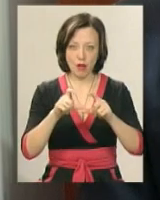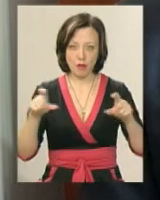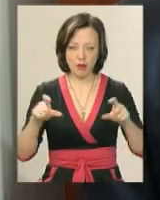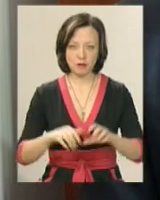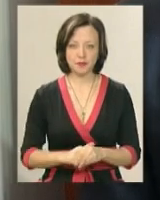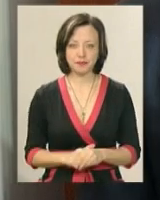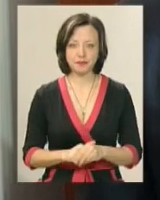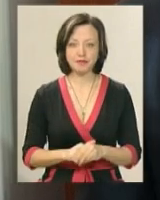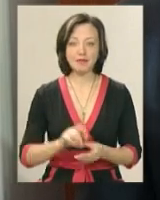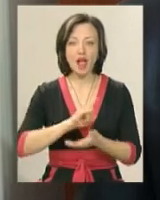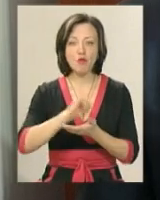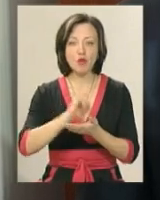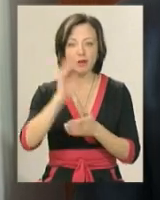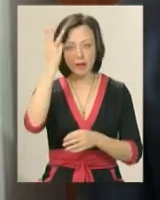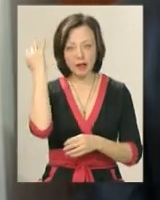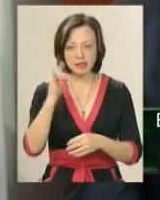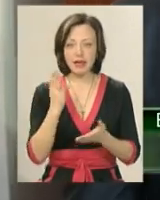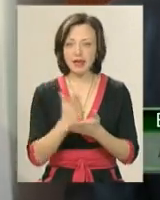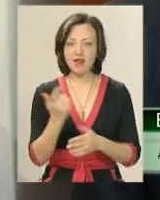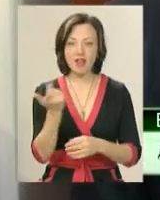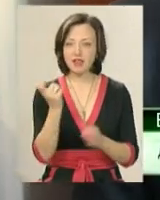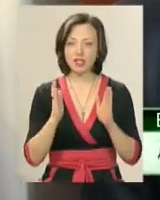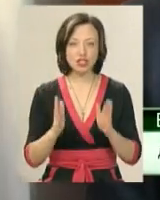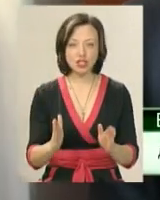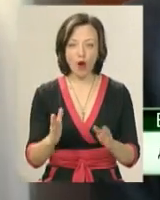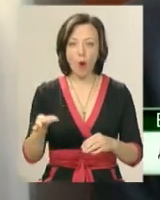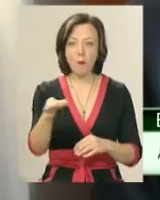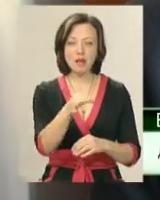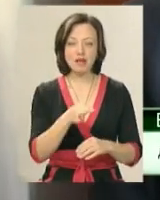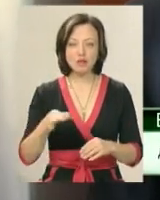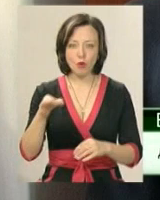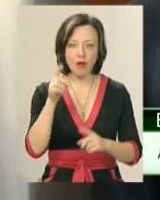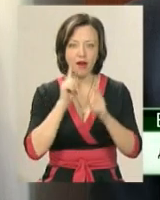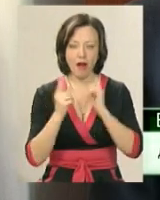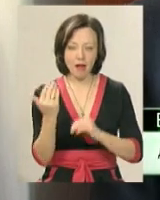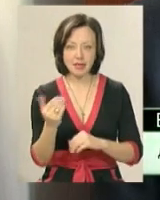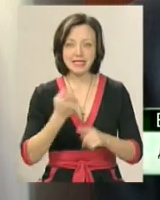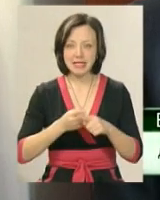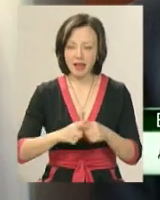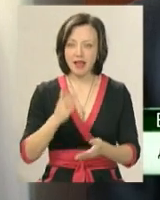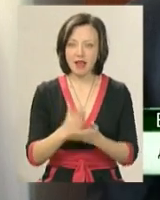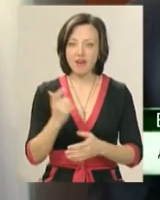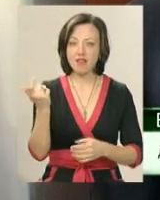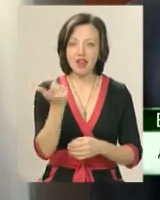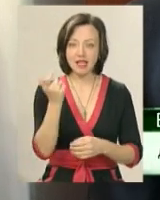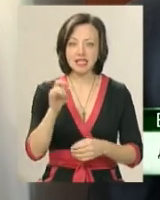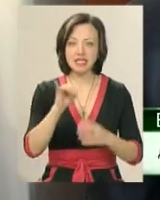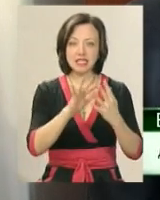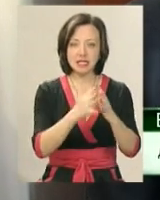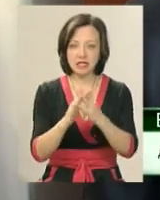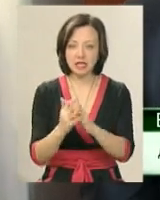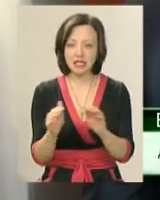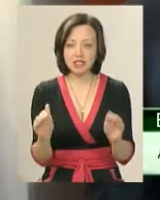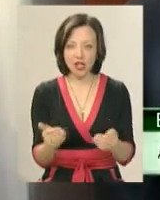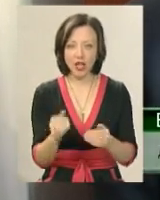КП «Ропорт Хмельницький» є власністю не лише Хмельницької обласної ради, а це є власністю і сіл, і